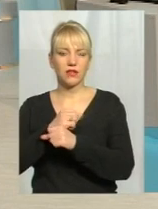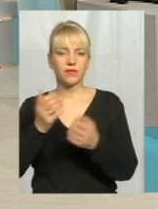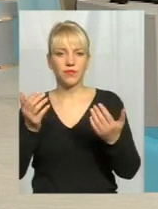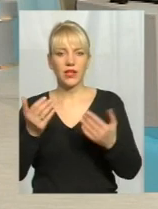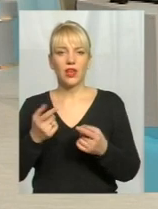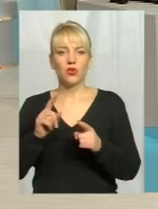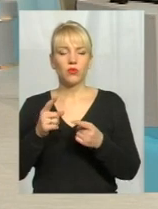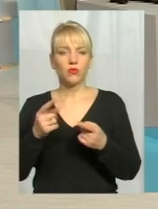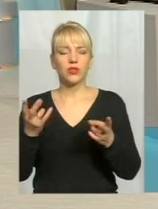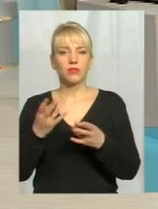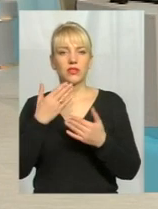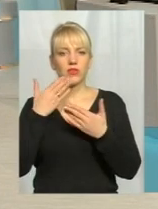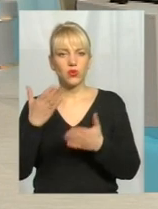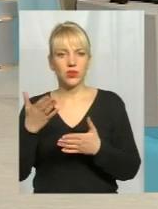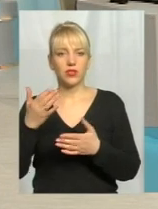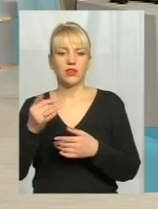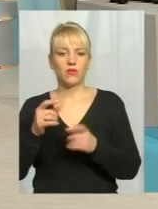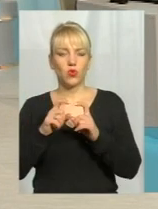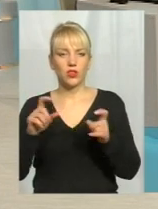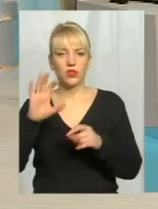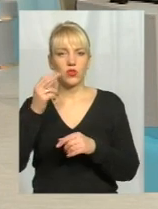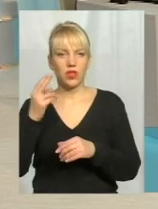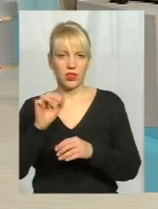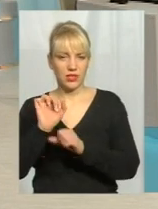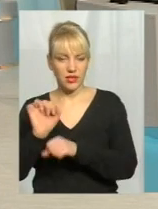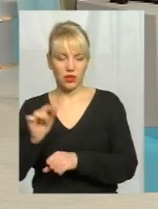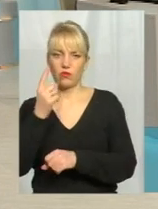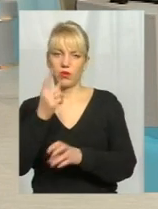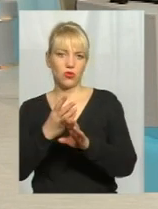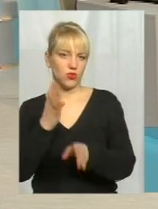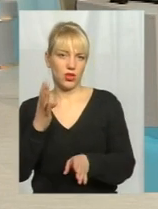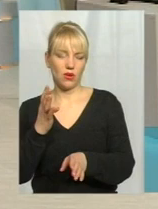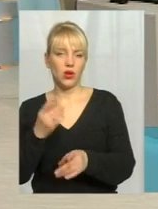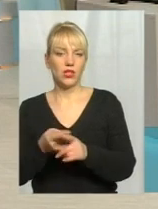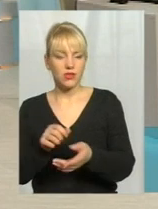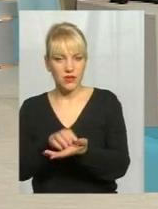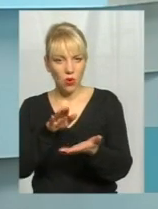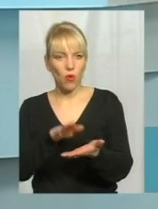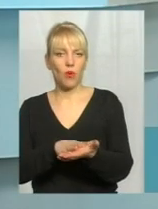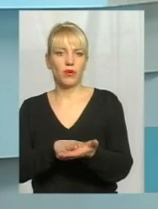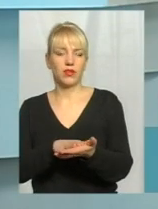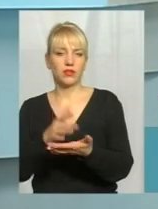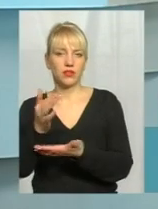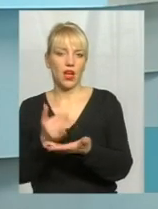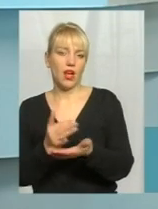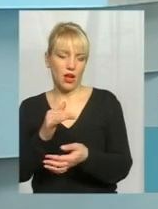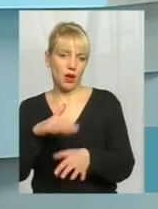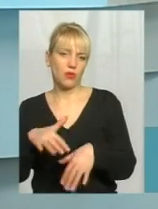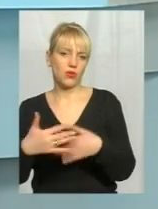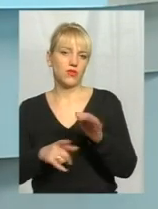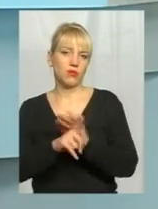звернутися в органи соціального захисту потрібно в першу чергу. В першу чергу потрібно стати на облік, а вже потім починати